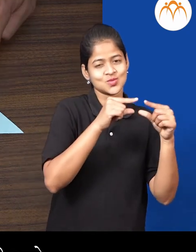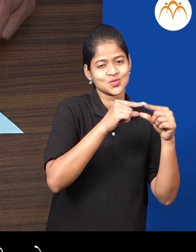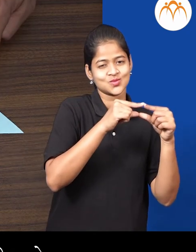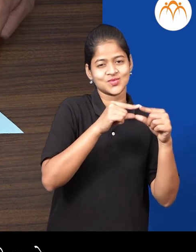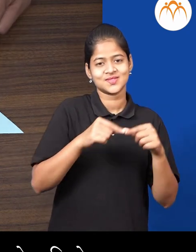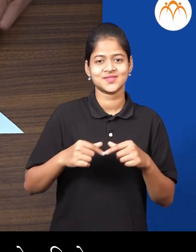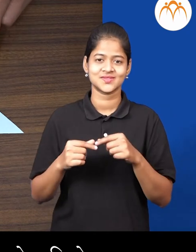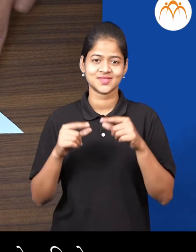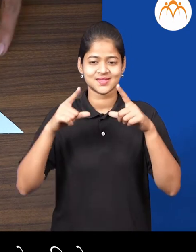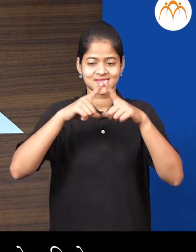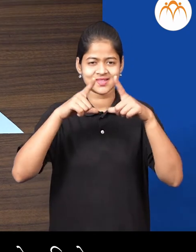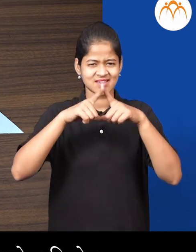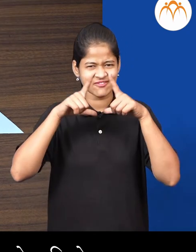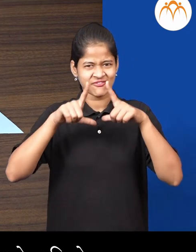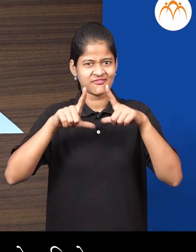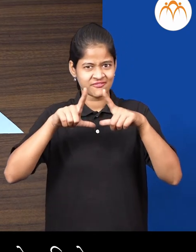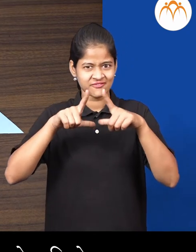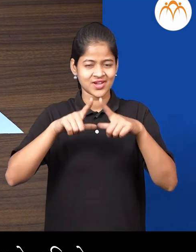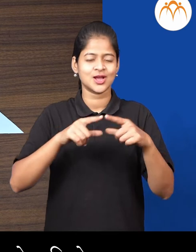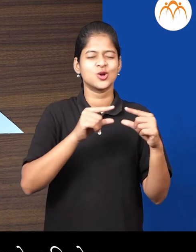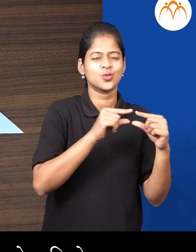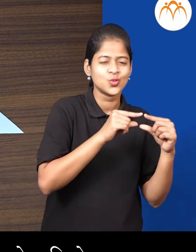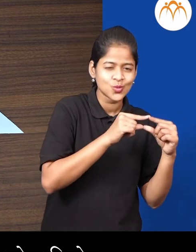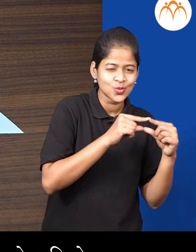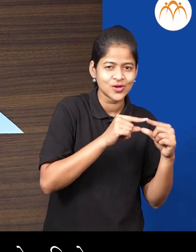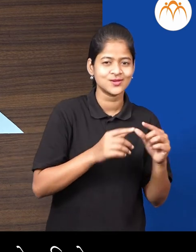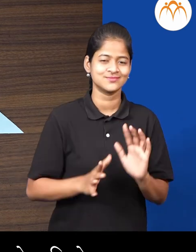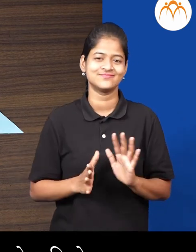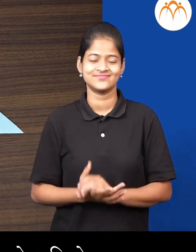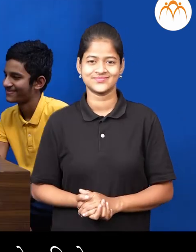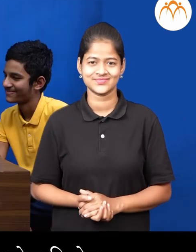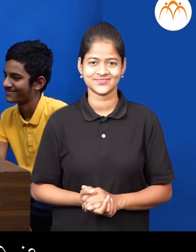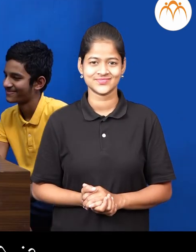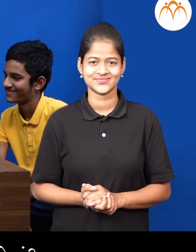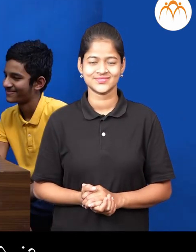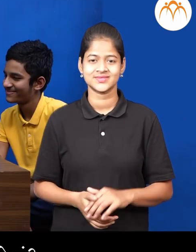त्रिकोण ही है पण एक छोटा त्रिकोण, एक मोठा त्रिकोण।